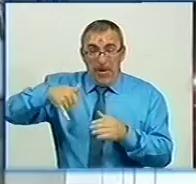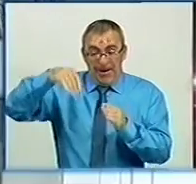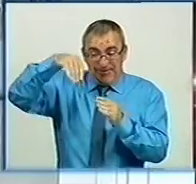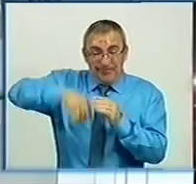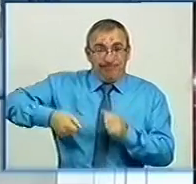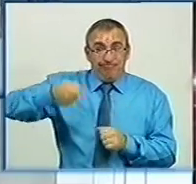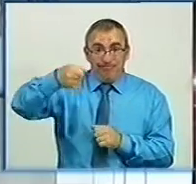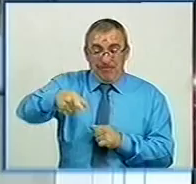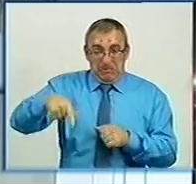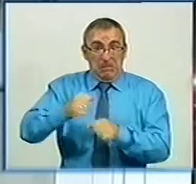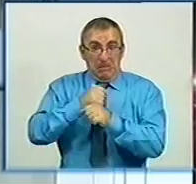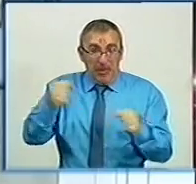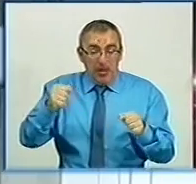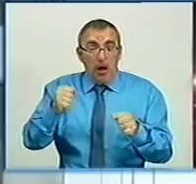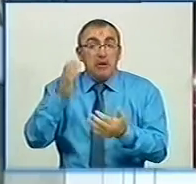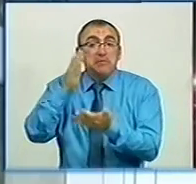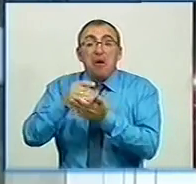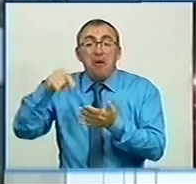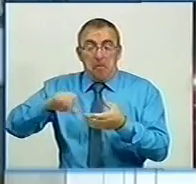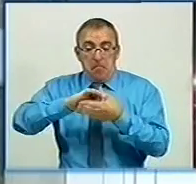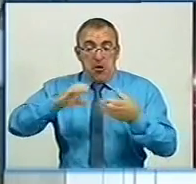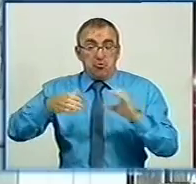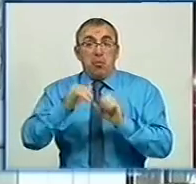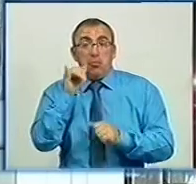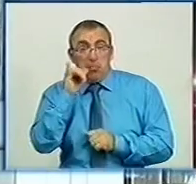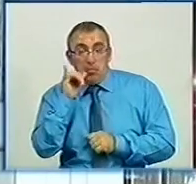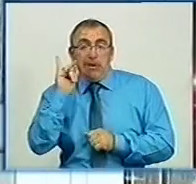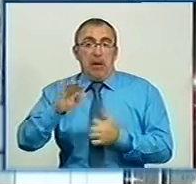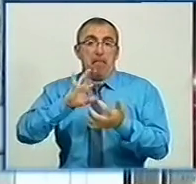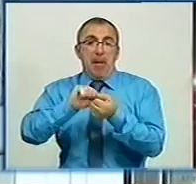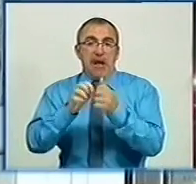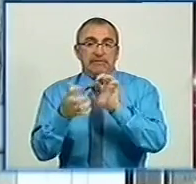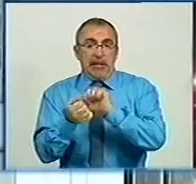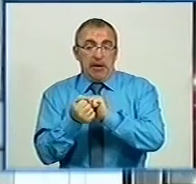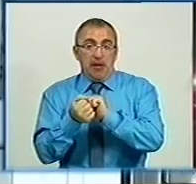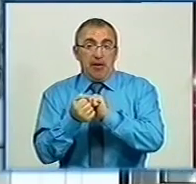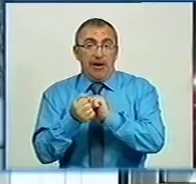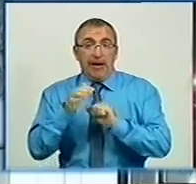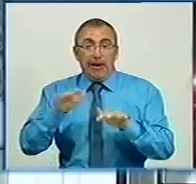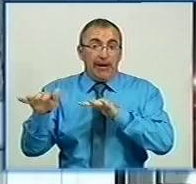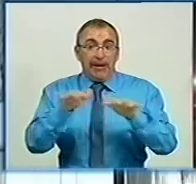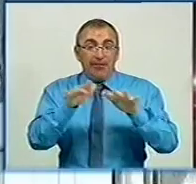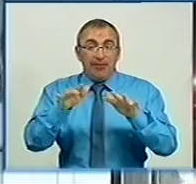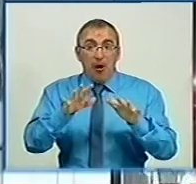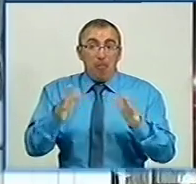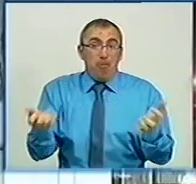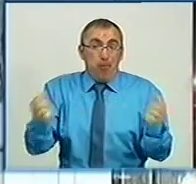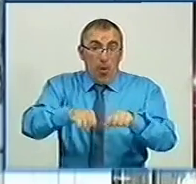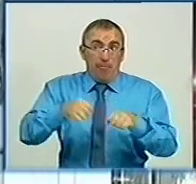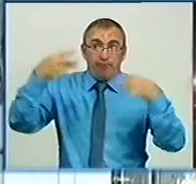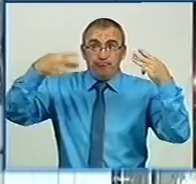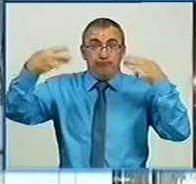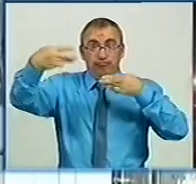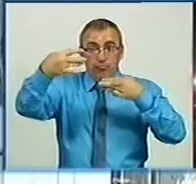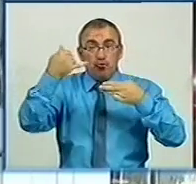грабіжник видавав за вибухівку, знаходилась пачка цигарок та пластилін. Хід пограбування зафіксували камери спостереження. Зараз